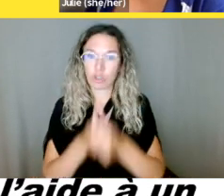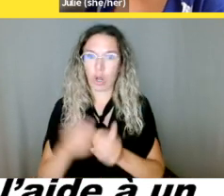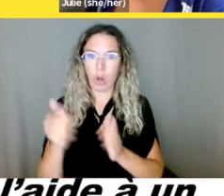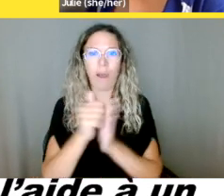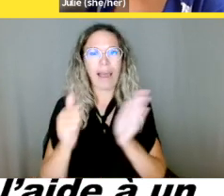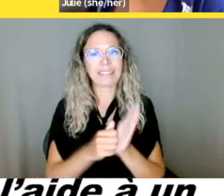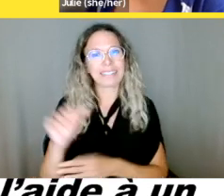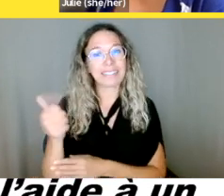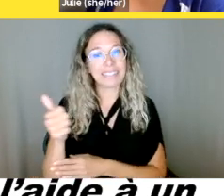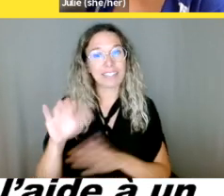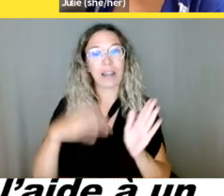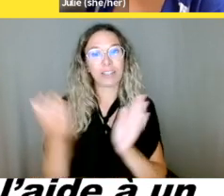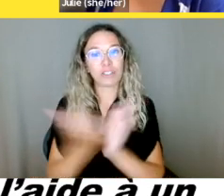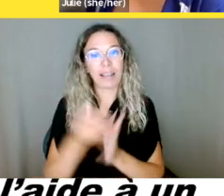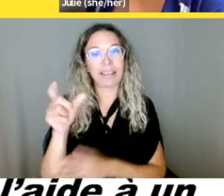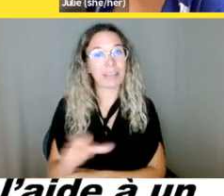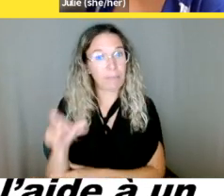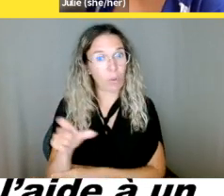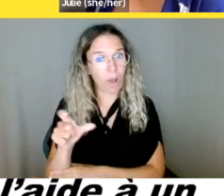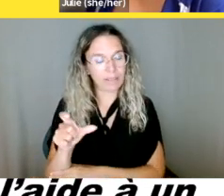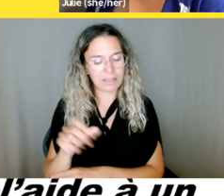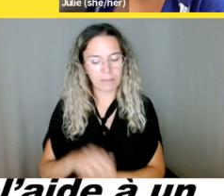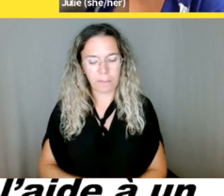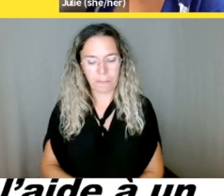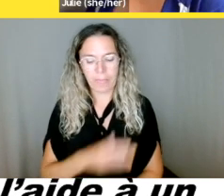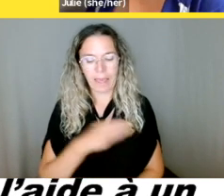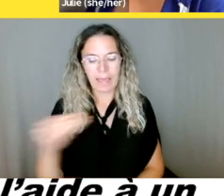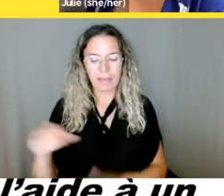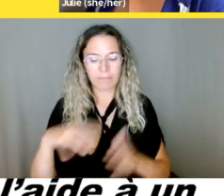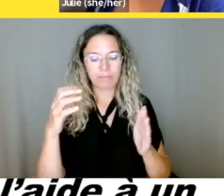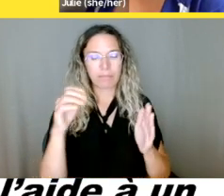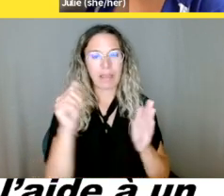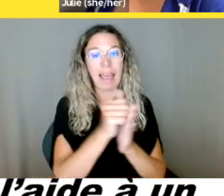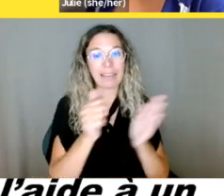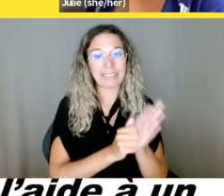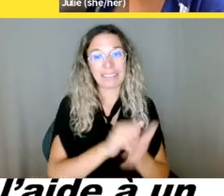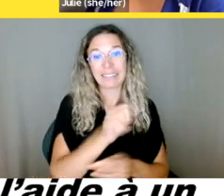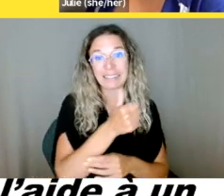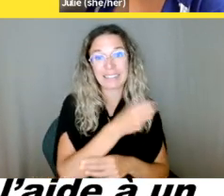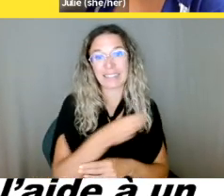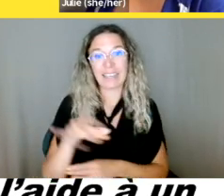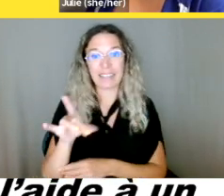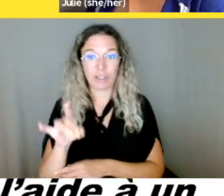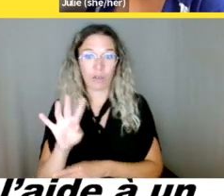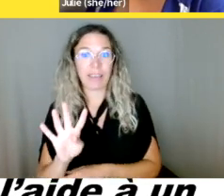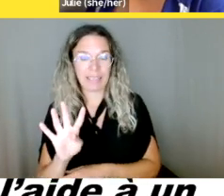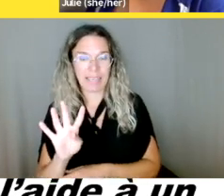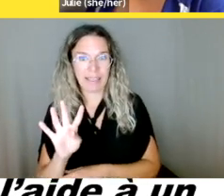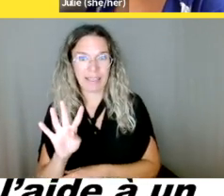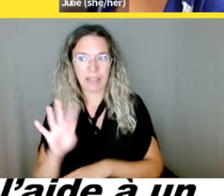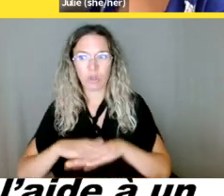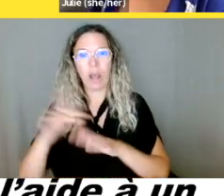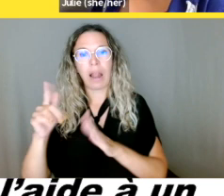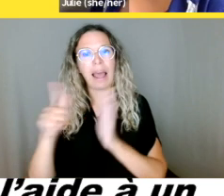84 de la loi sur l'accès aux documents des organismes publics et sur la protection des renseignements personnels.